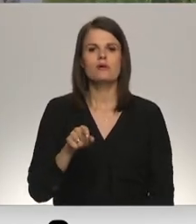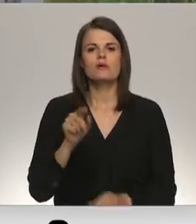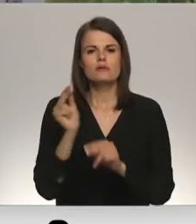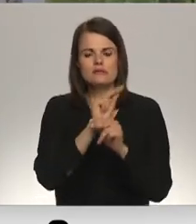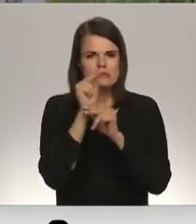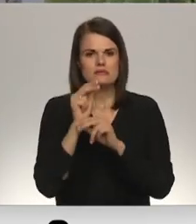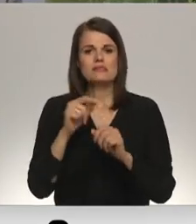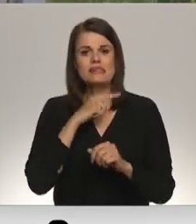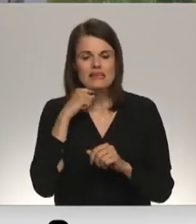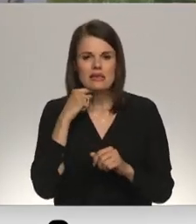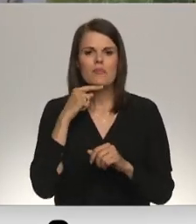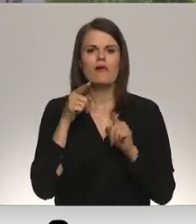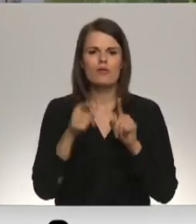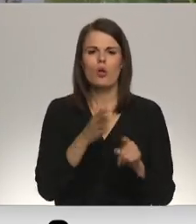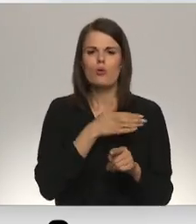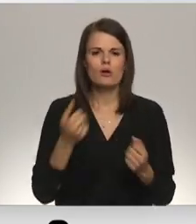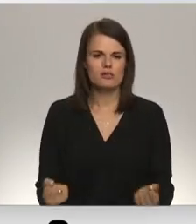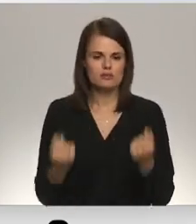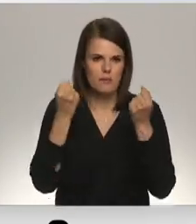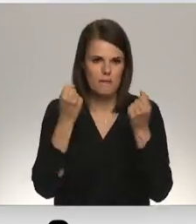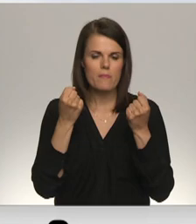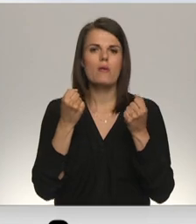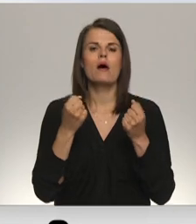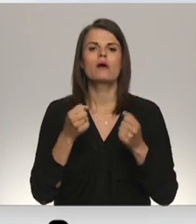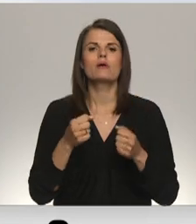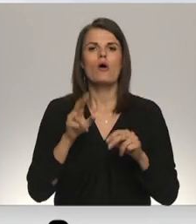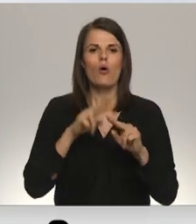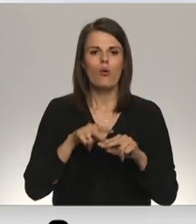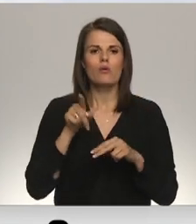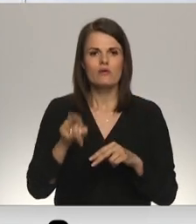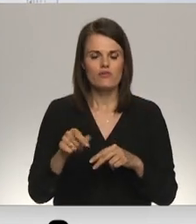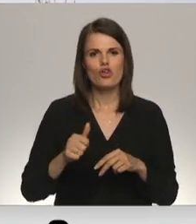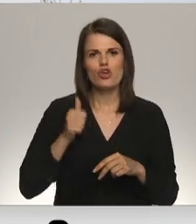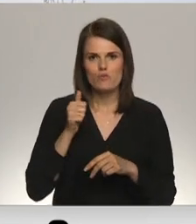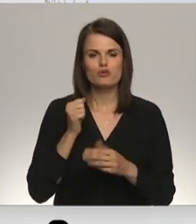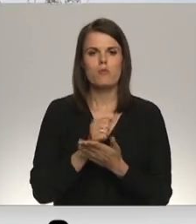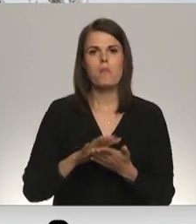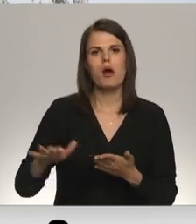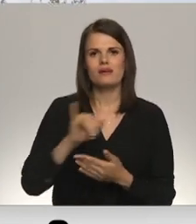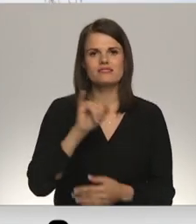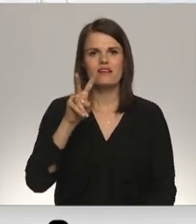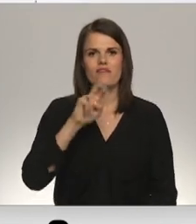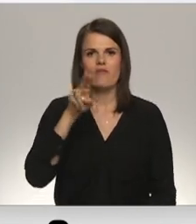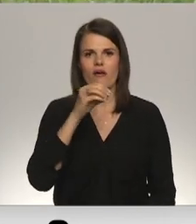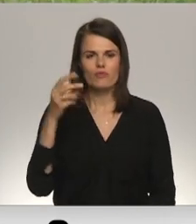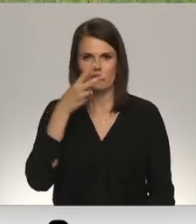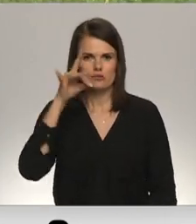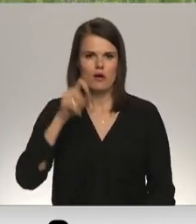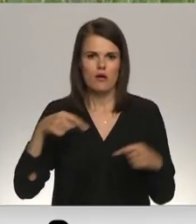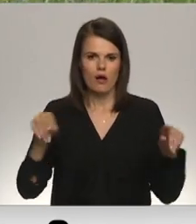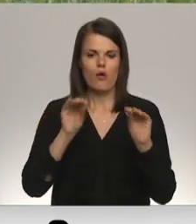viņi, tā kā liekot kloceviši viņi ļoti smagi. Savukārt Meynārda mēteļa īpašumā īvānis pagastākas ir ap 200 hektāriem plašs,